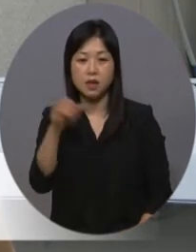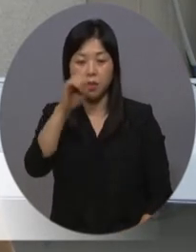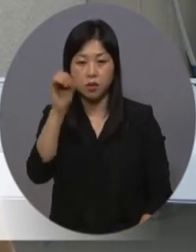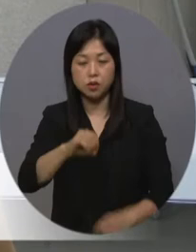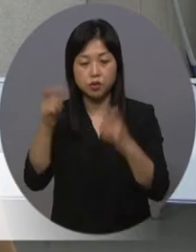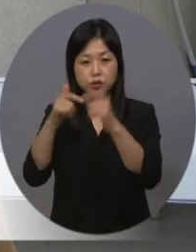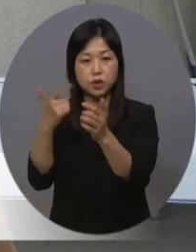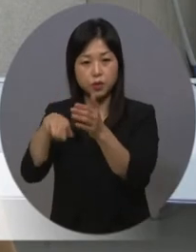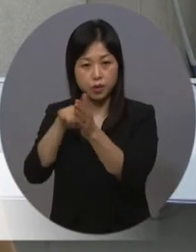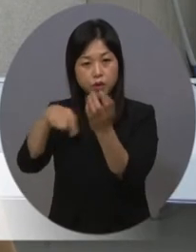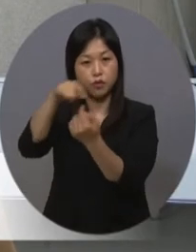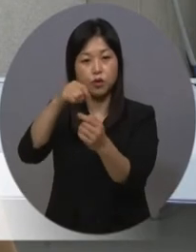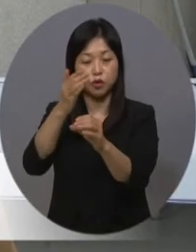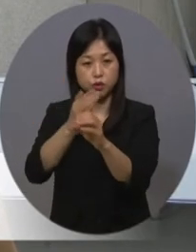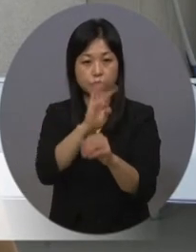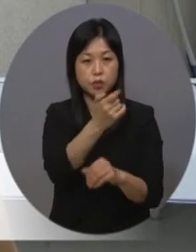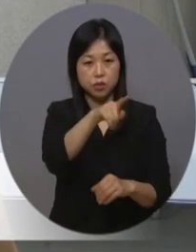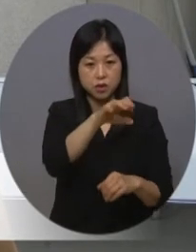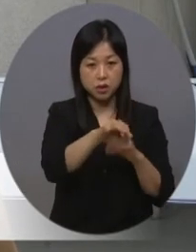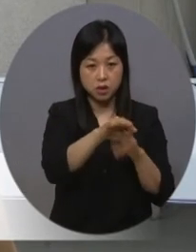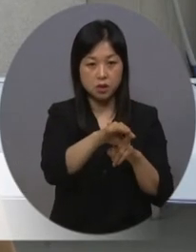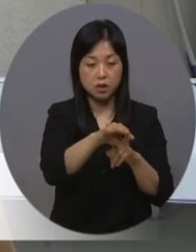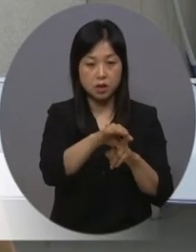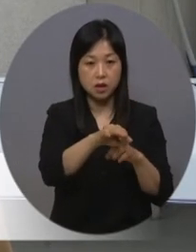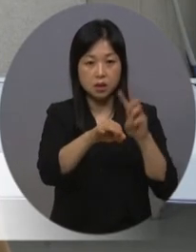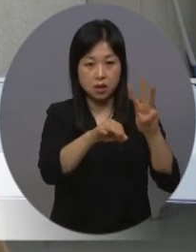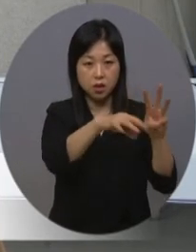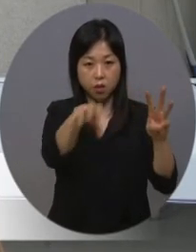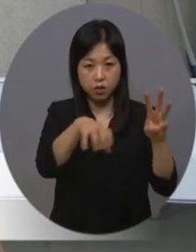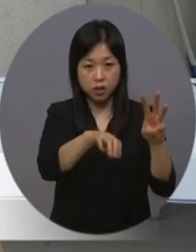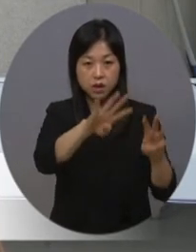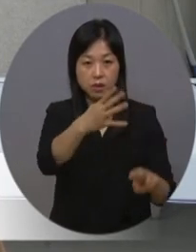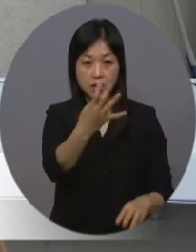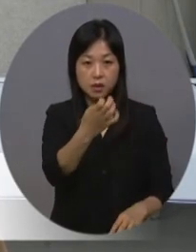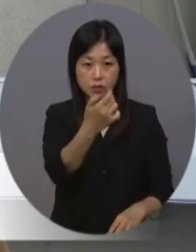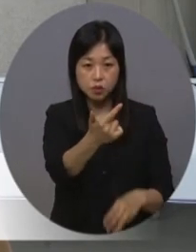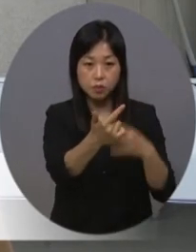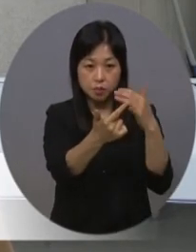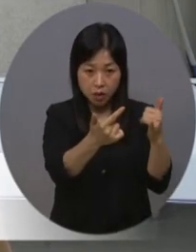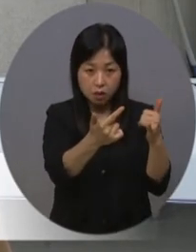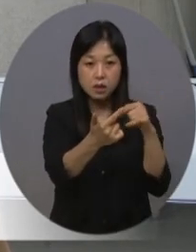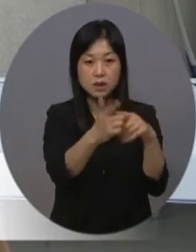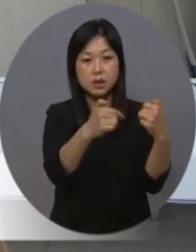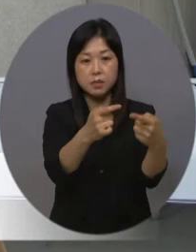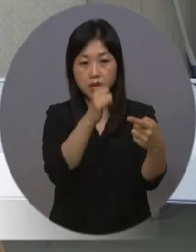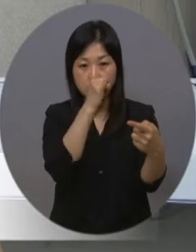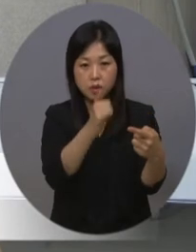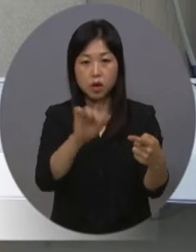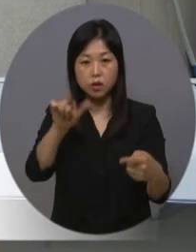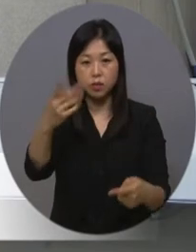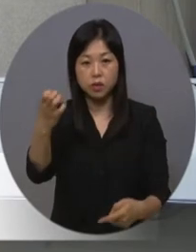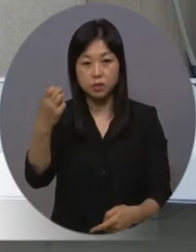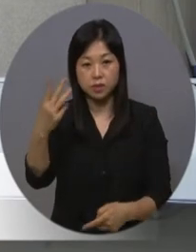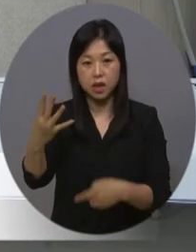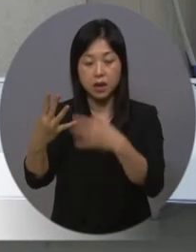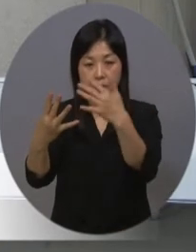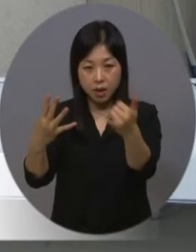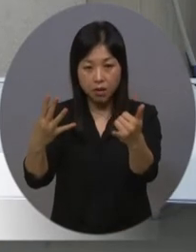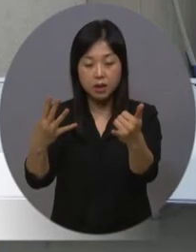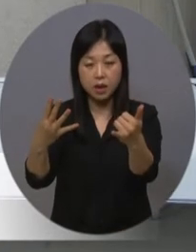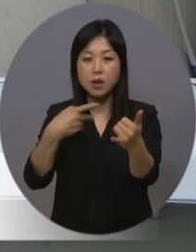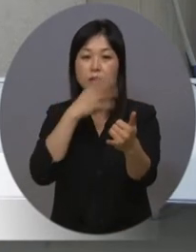보령시에는 관내 3개 기관에 446명이 멘토로 참여하고 있으며 634명의